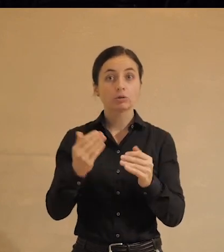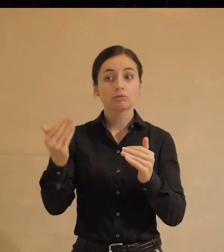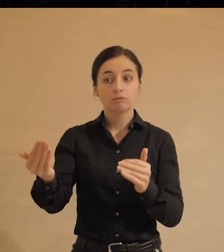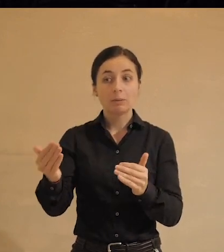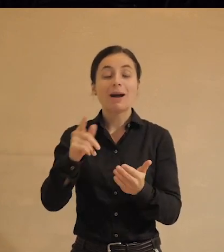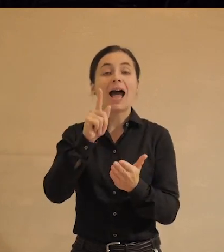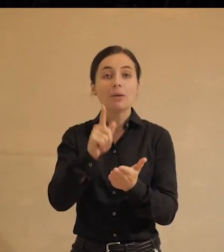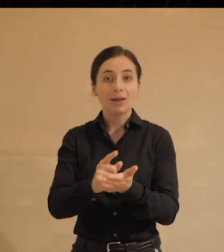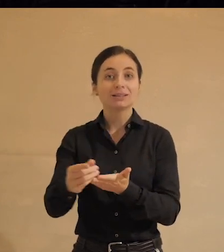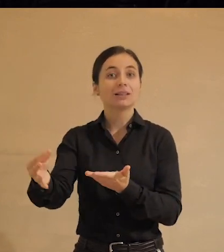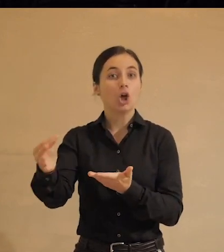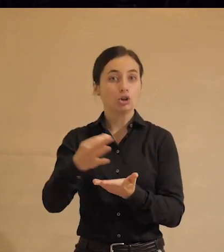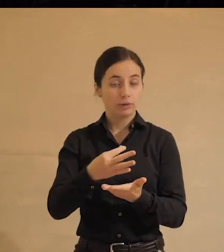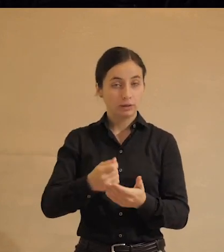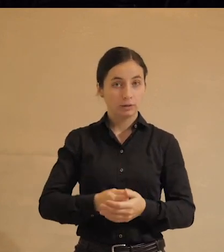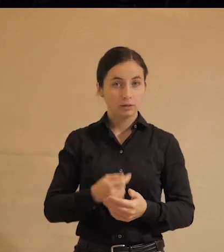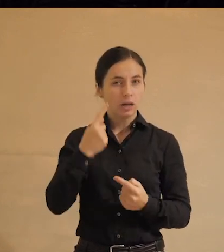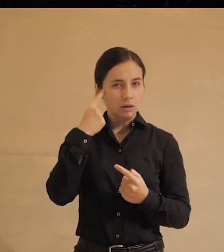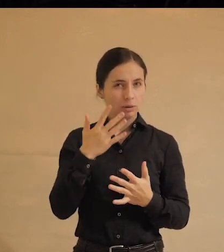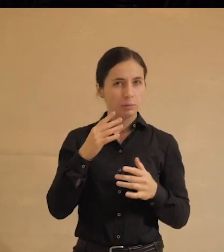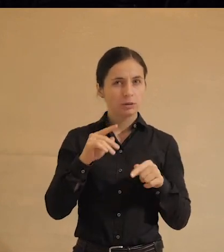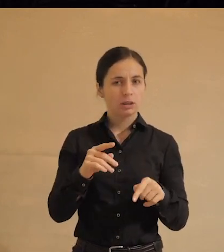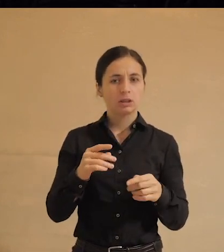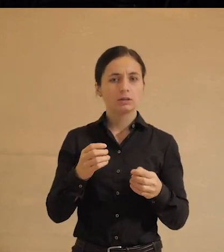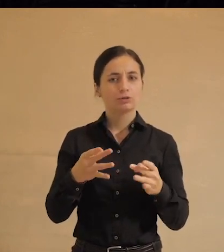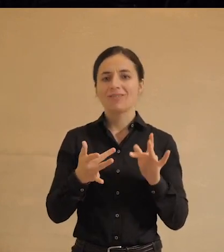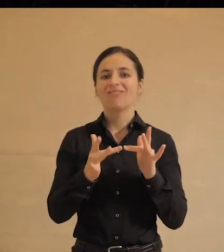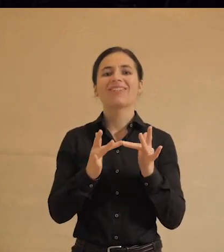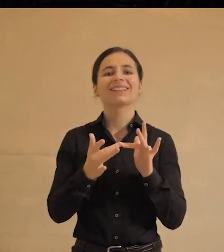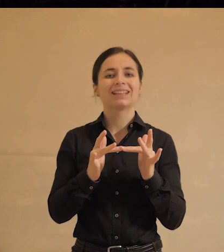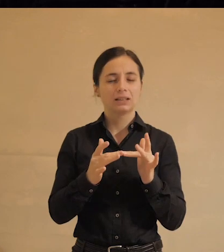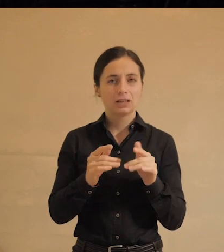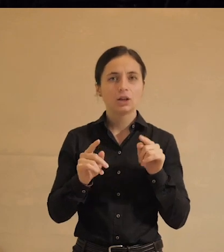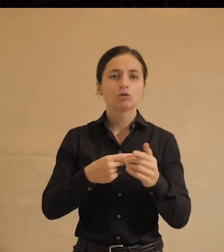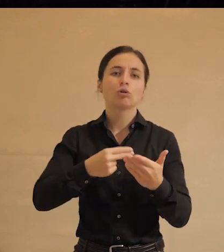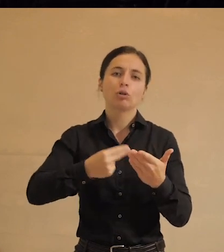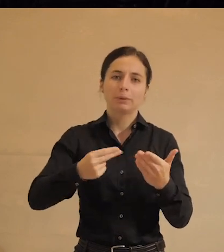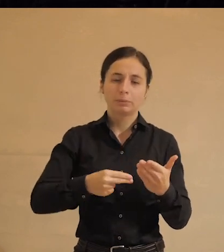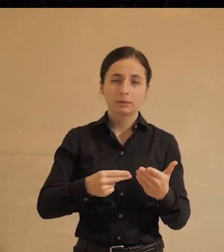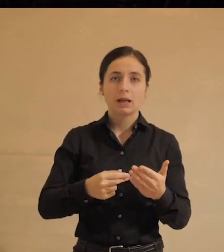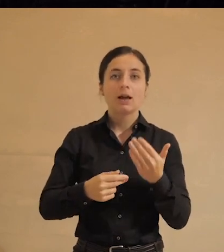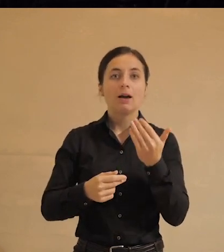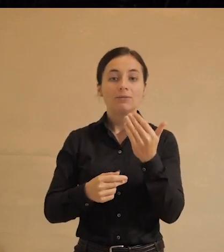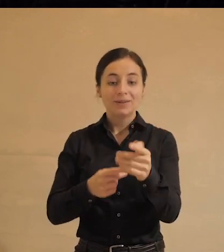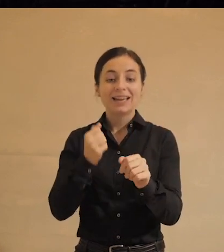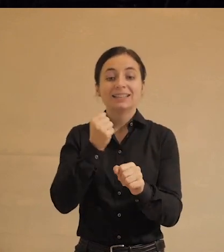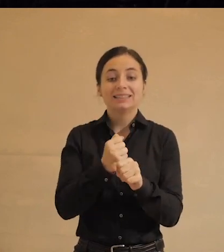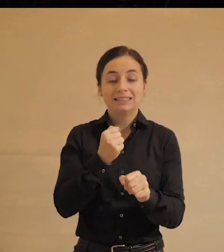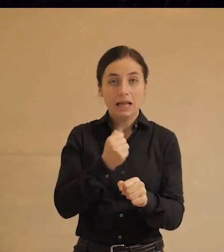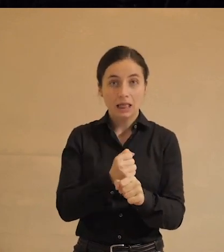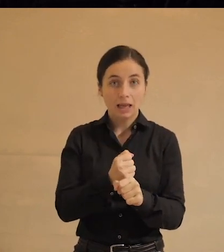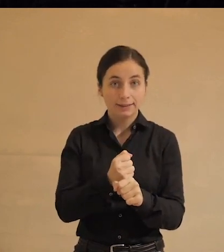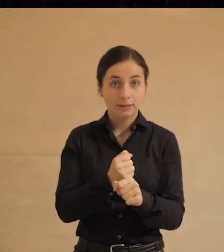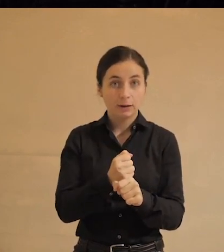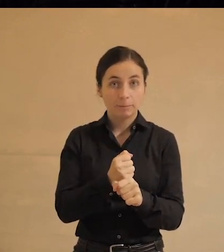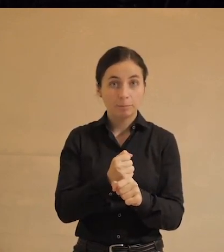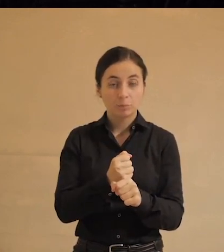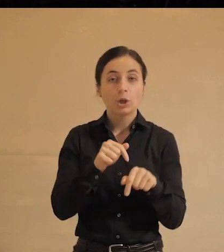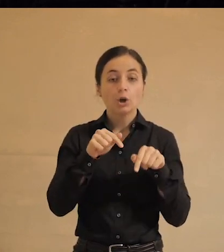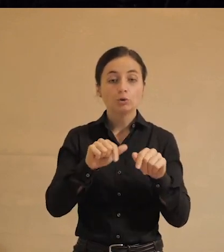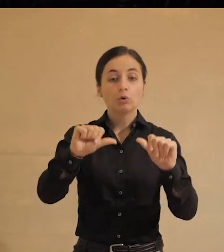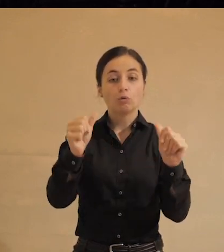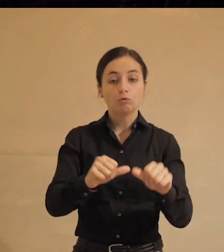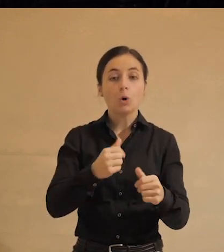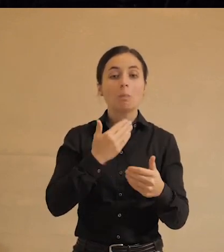обязаны ответить. То есть, понимаете, это не просто что-то в интернете, там кто-то где-то подписался. Вы из этого делаете ту